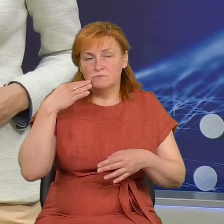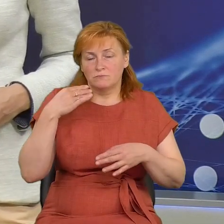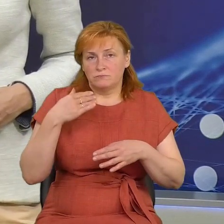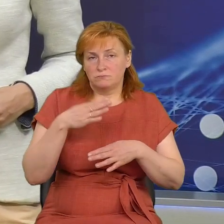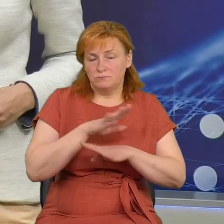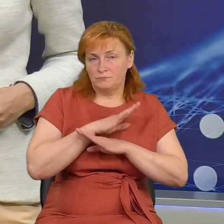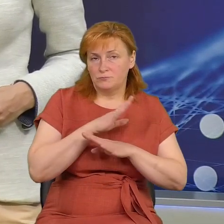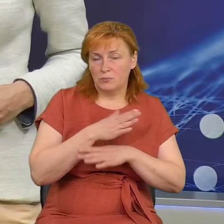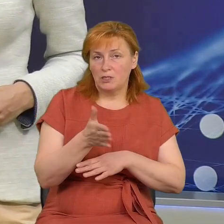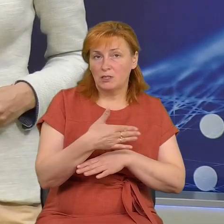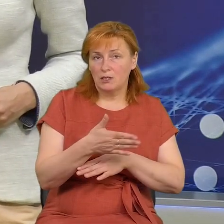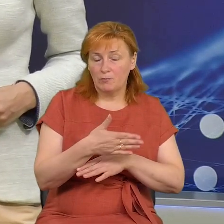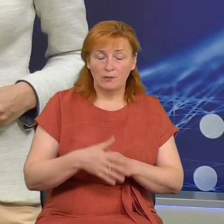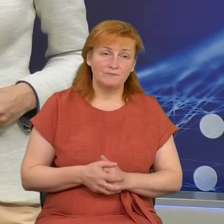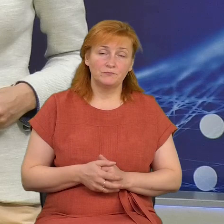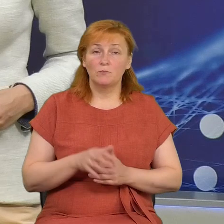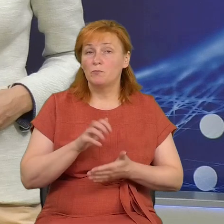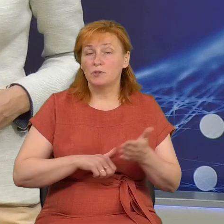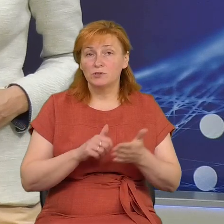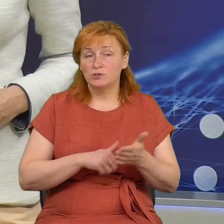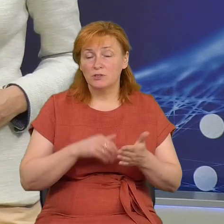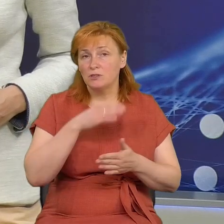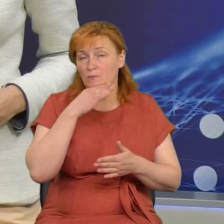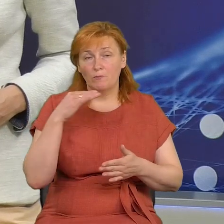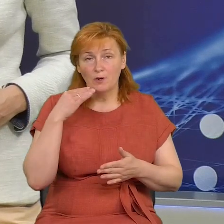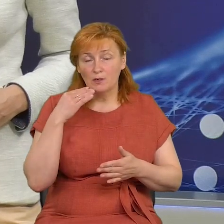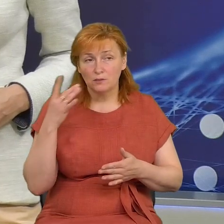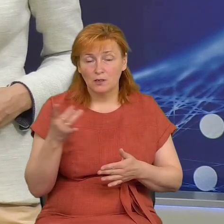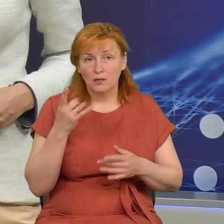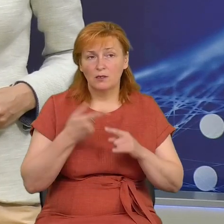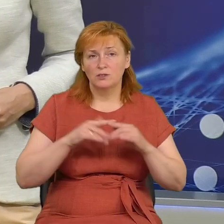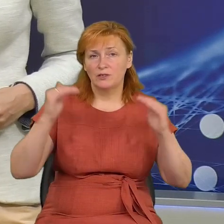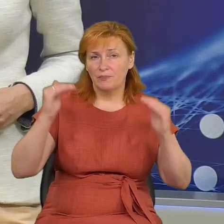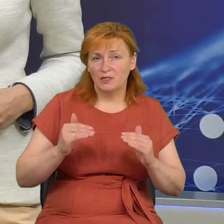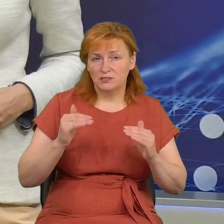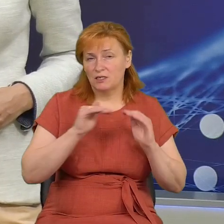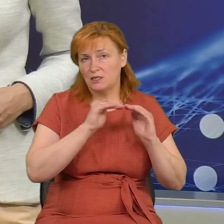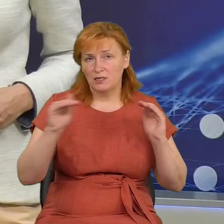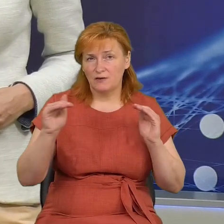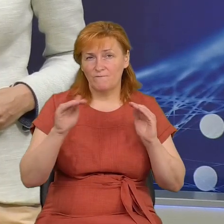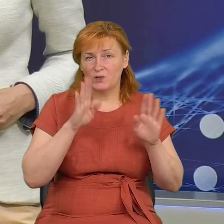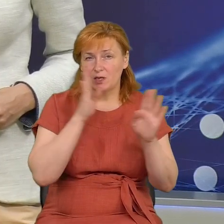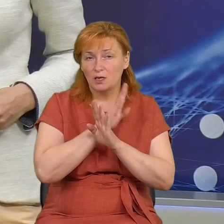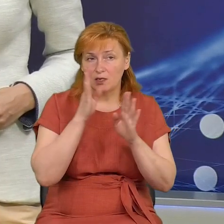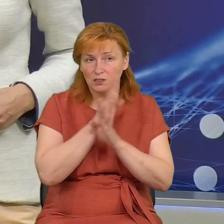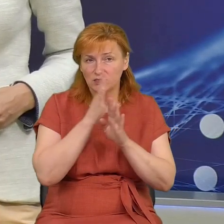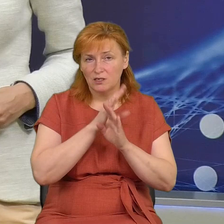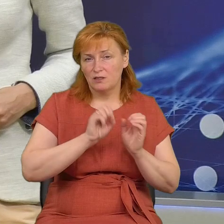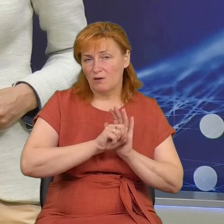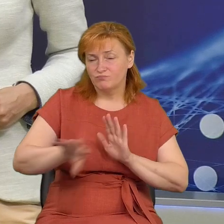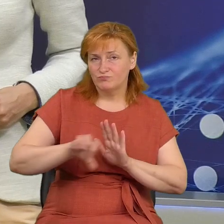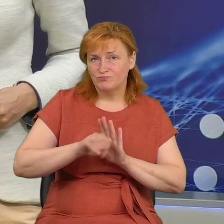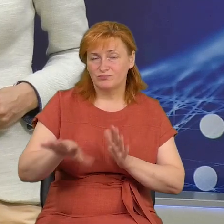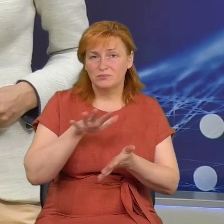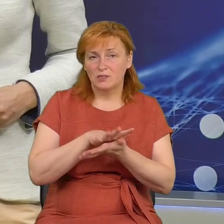еколог Юрій Карпенко. Причин може бути кілька. Низький рівень кисню у воді та злив брудної води і речовин з труб, які